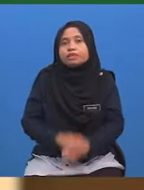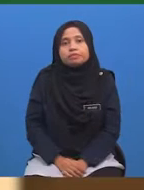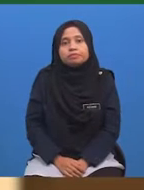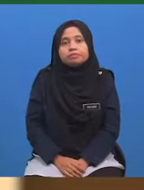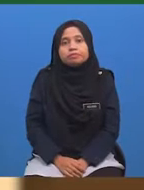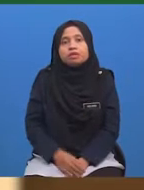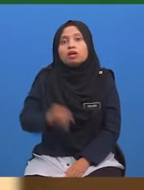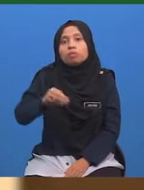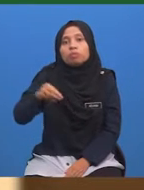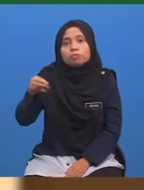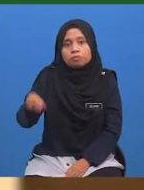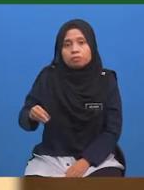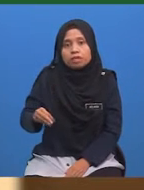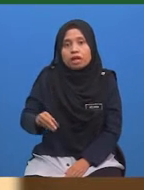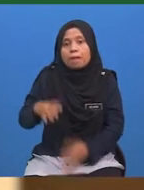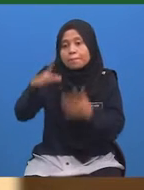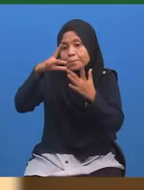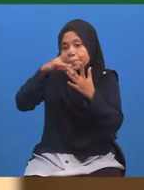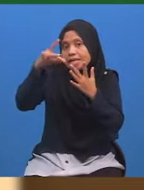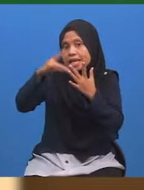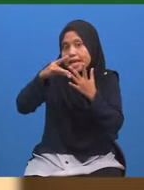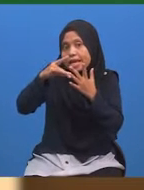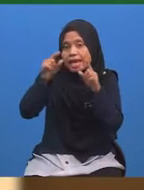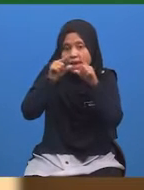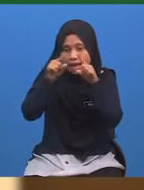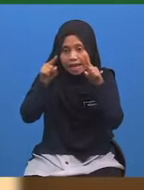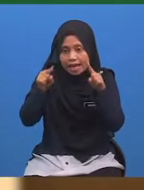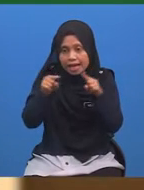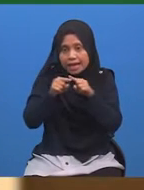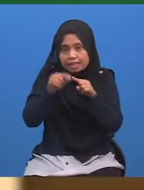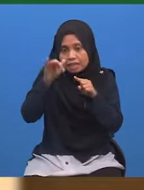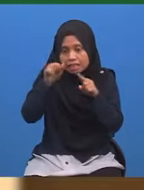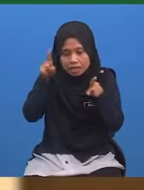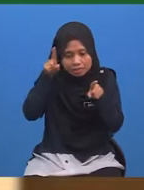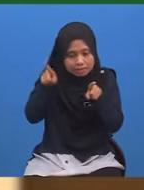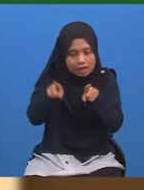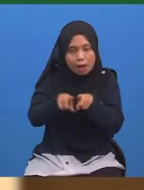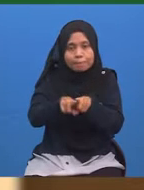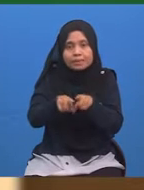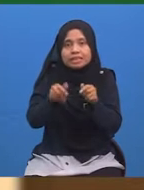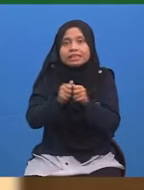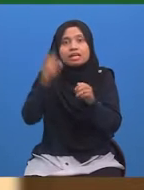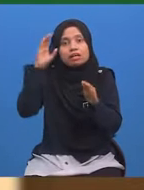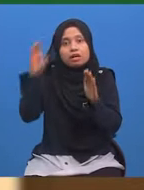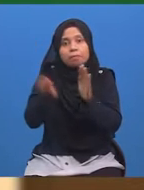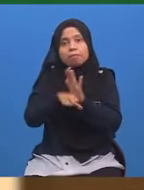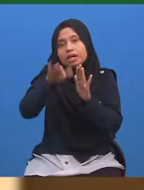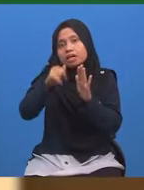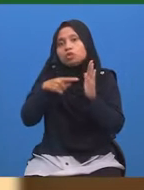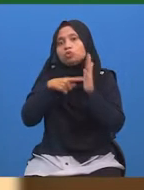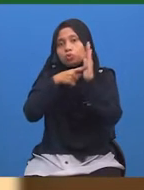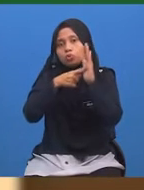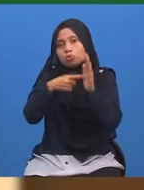Murid-murid sila pilih kad imbasan yang sepadan dengan gambar yang dipaparkan